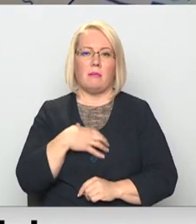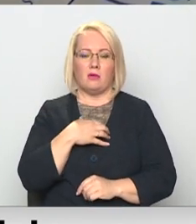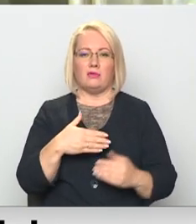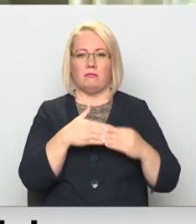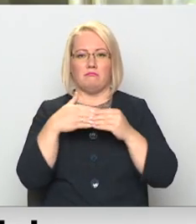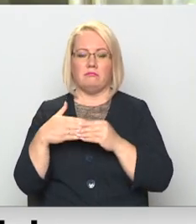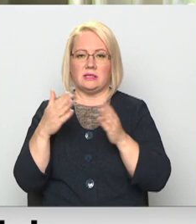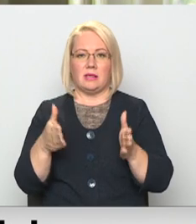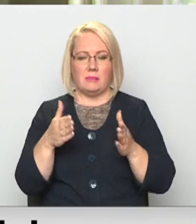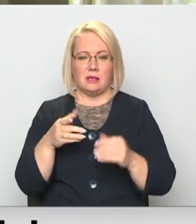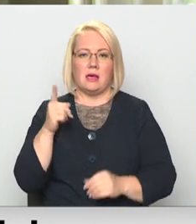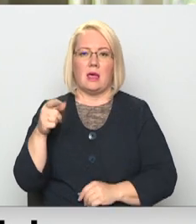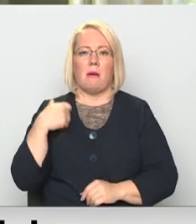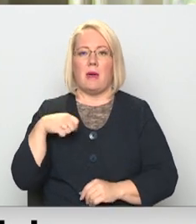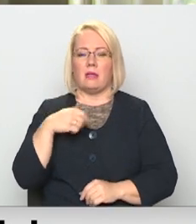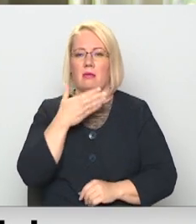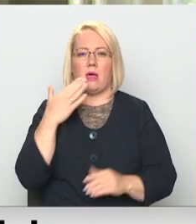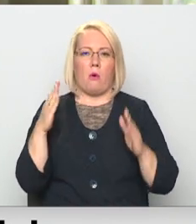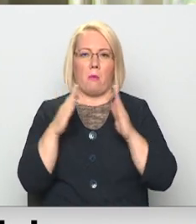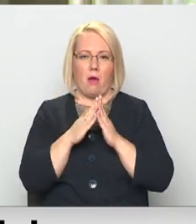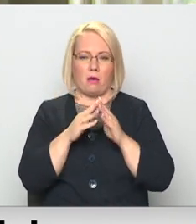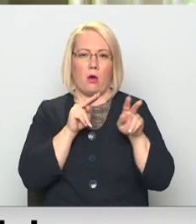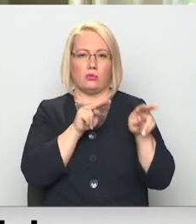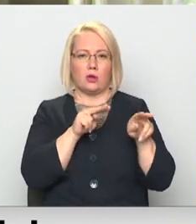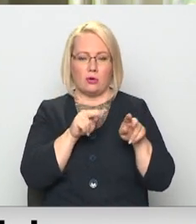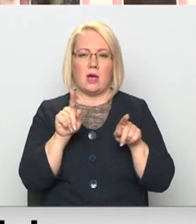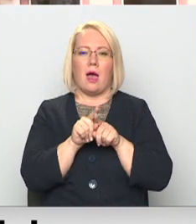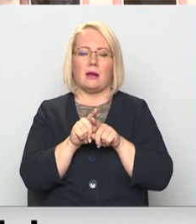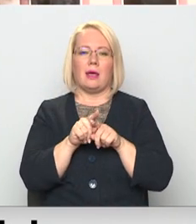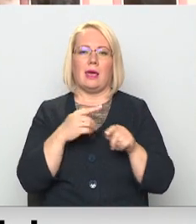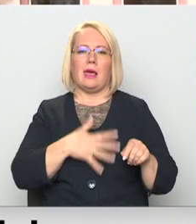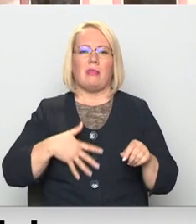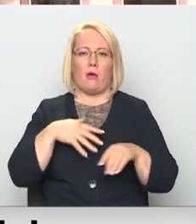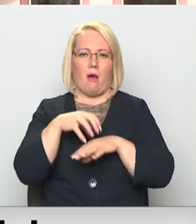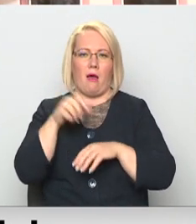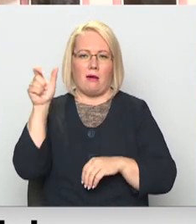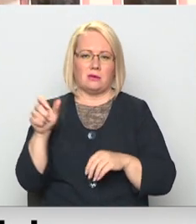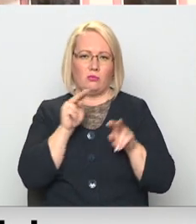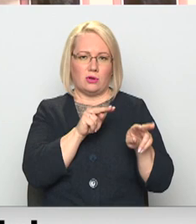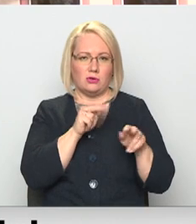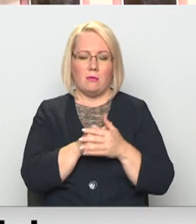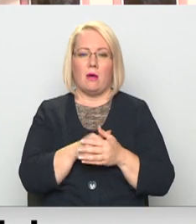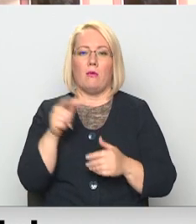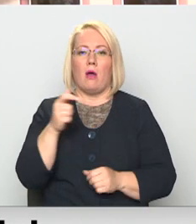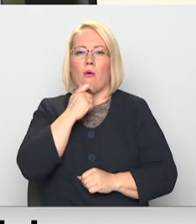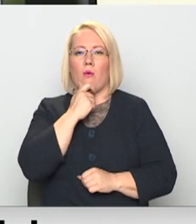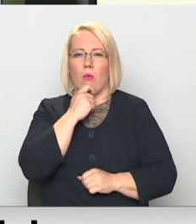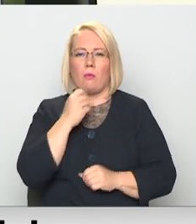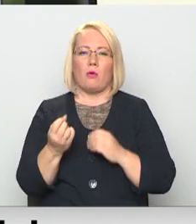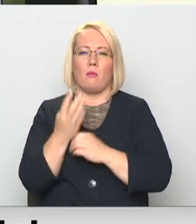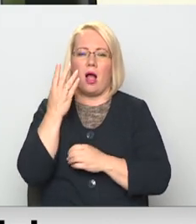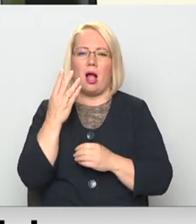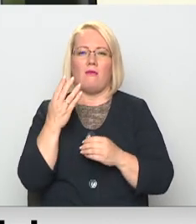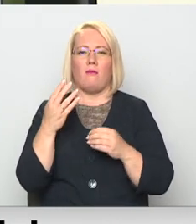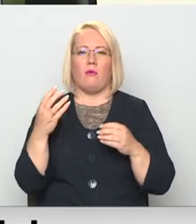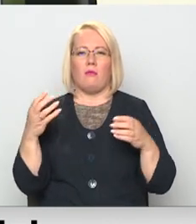šeit, viņi neatrados mājās, viņi ir uzraudzībā, ginekologu uzraudzībā. Pašreizniedz Balva un Gulbena slimnīca apvienībā medzludzas